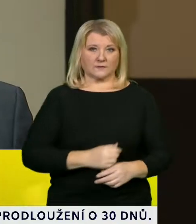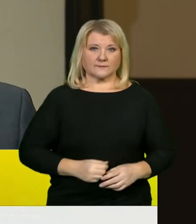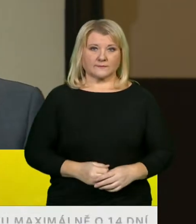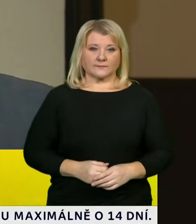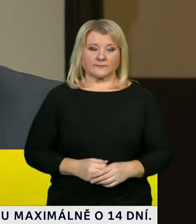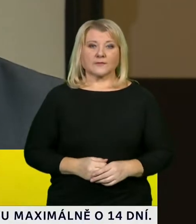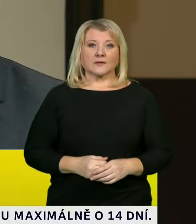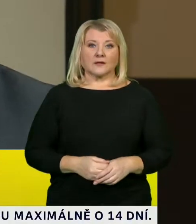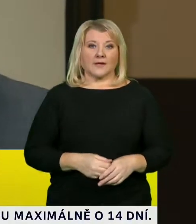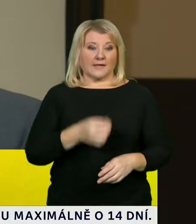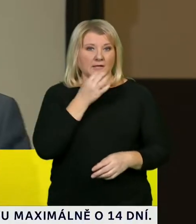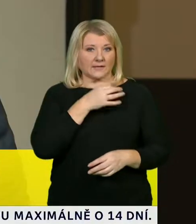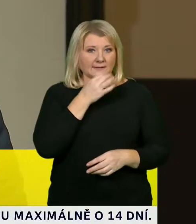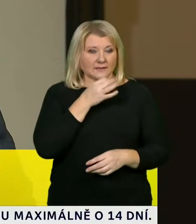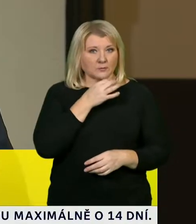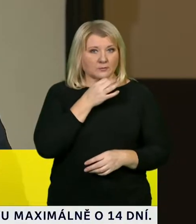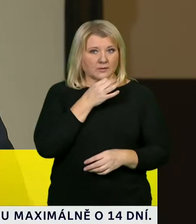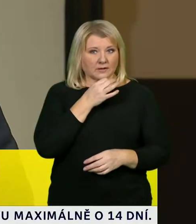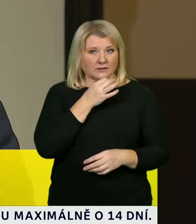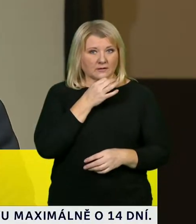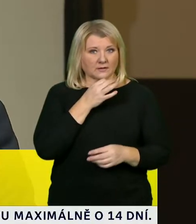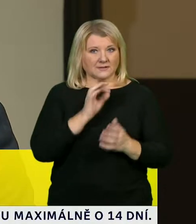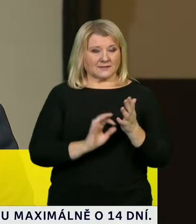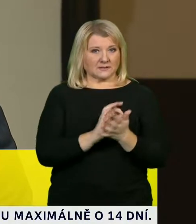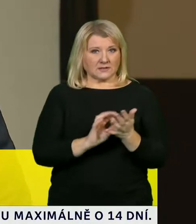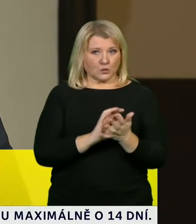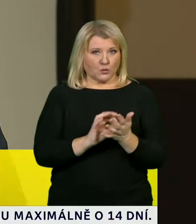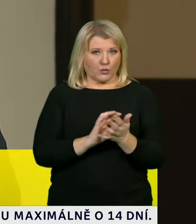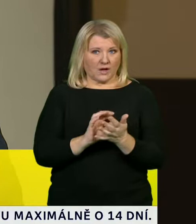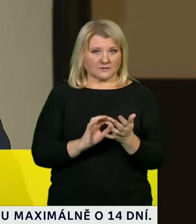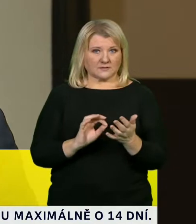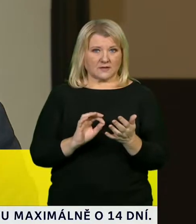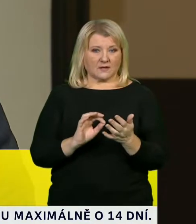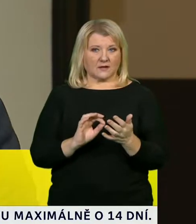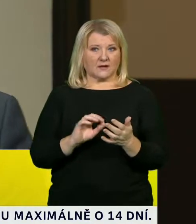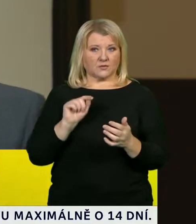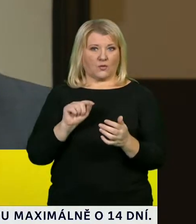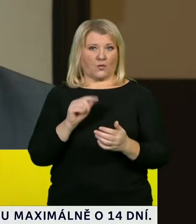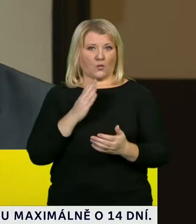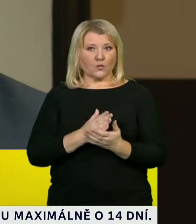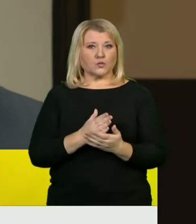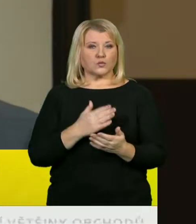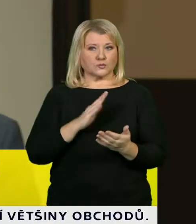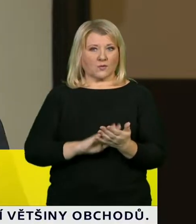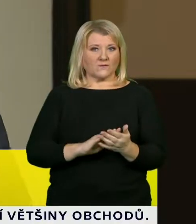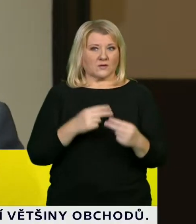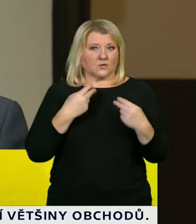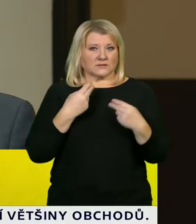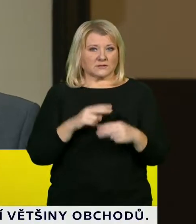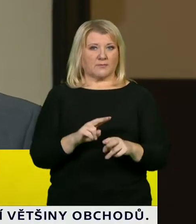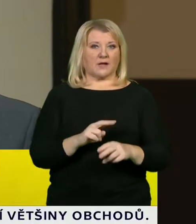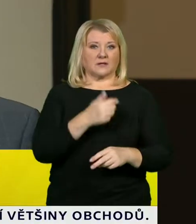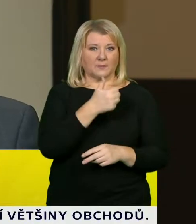Pokud situace, tak jak se od ní dnes bavíme a která umožnila návrat prvních a druhých tříd, ke